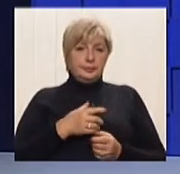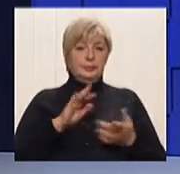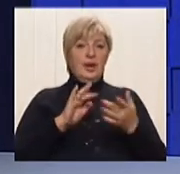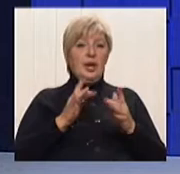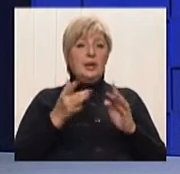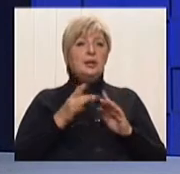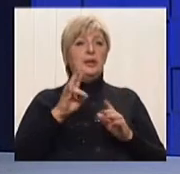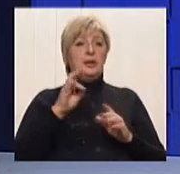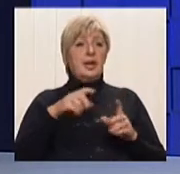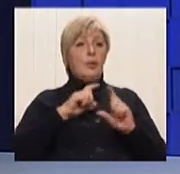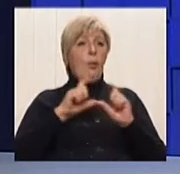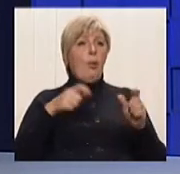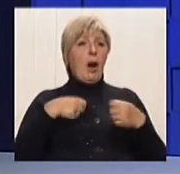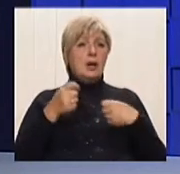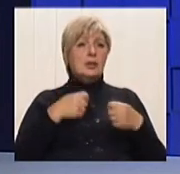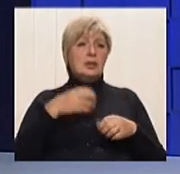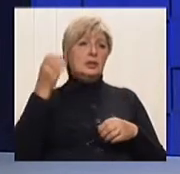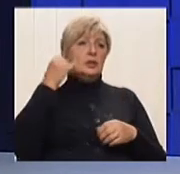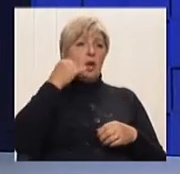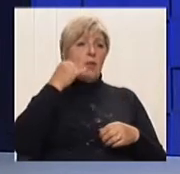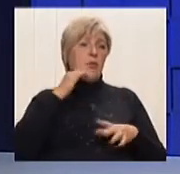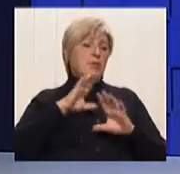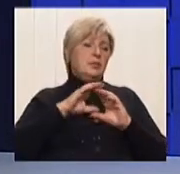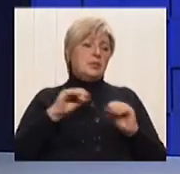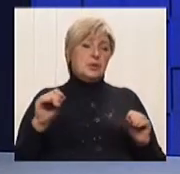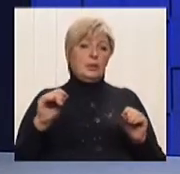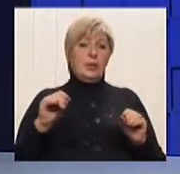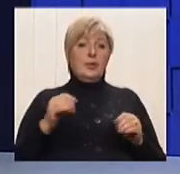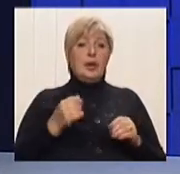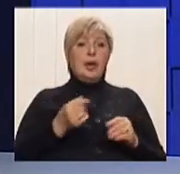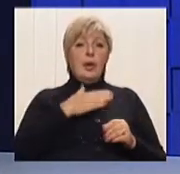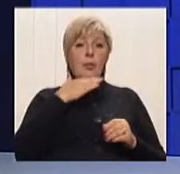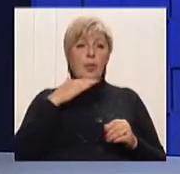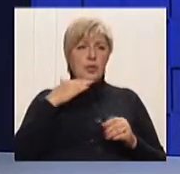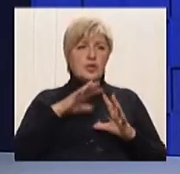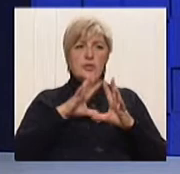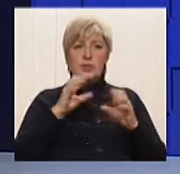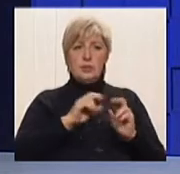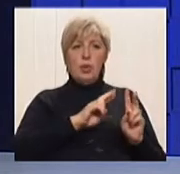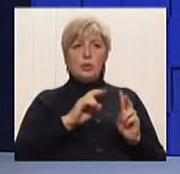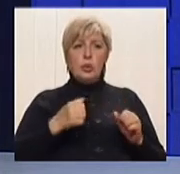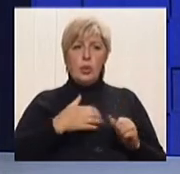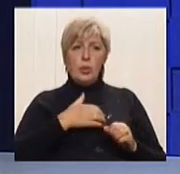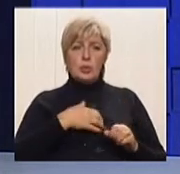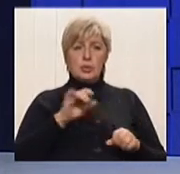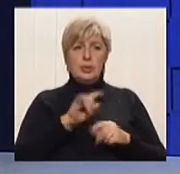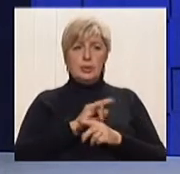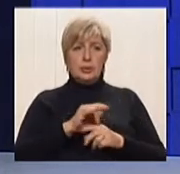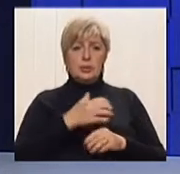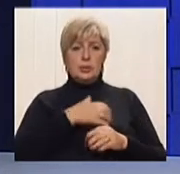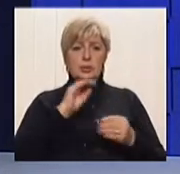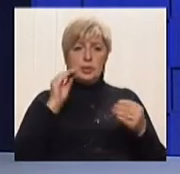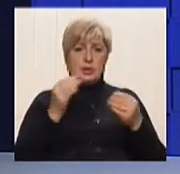-магазин, телефон і все. В большинстве своєм сейчас те, хто пытается обмануть і пытается скрыться, це дуже легко